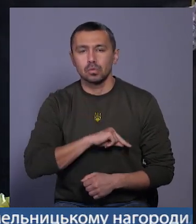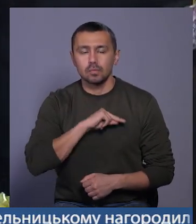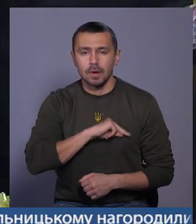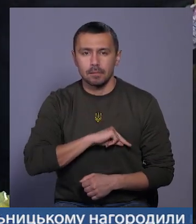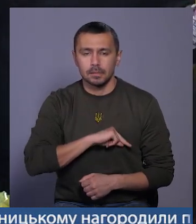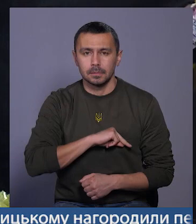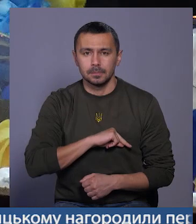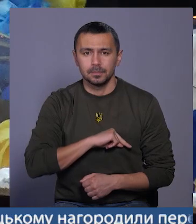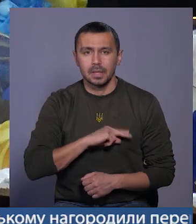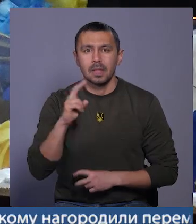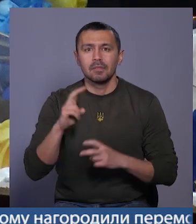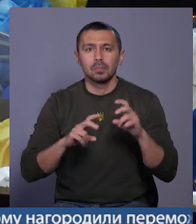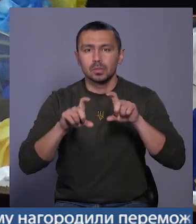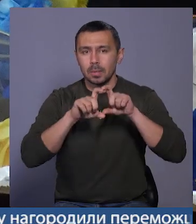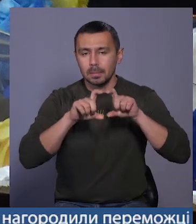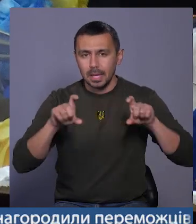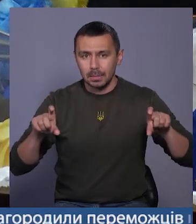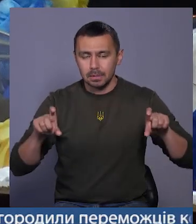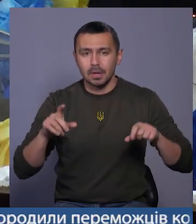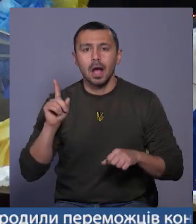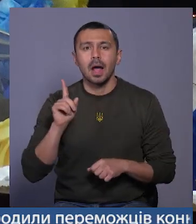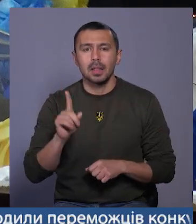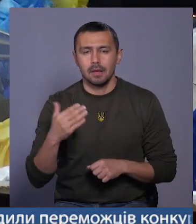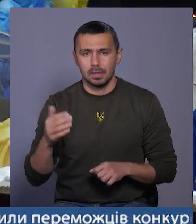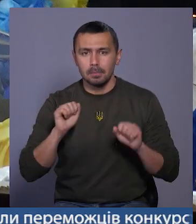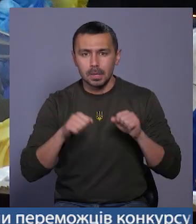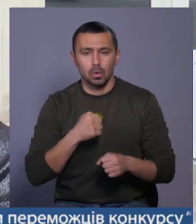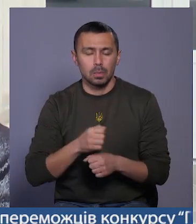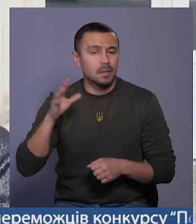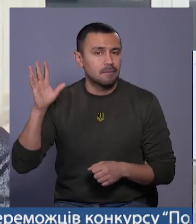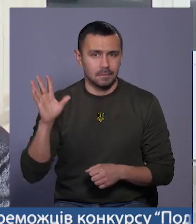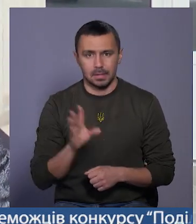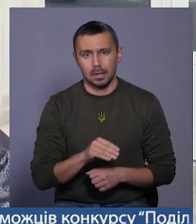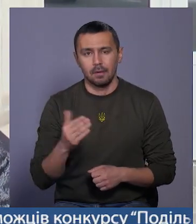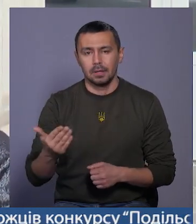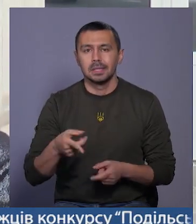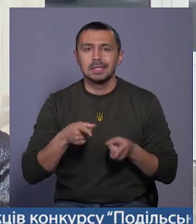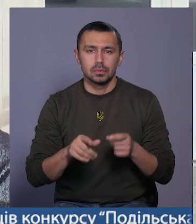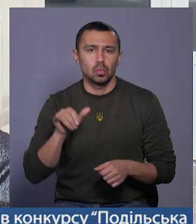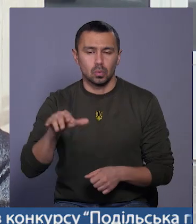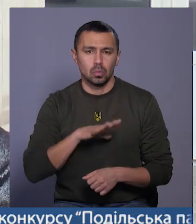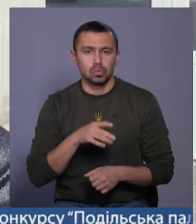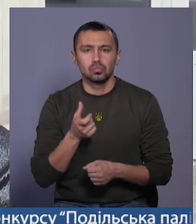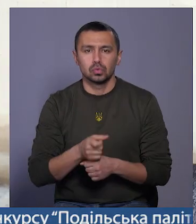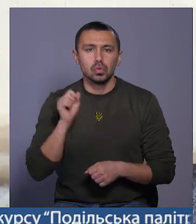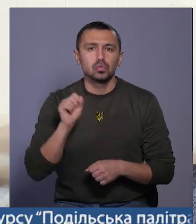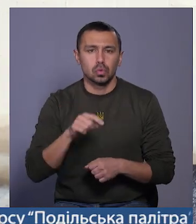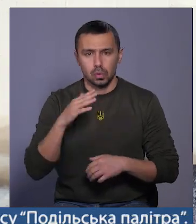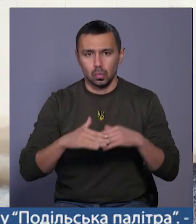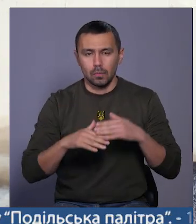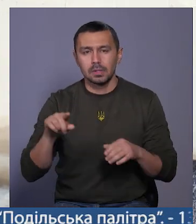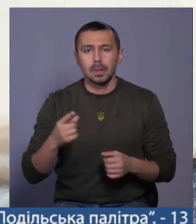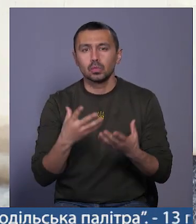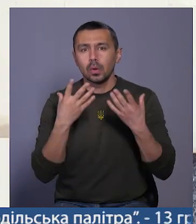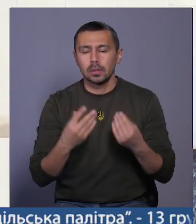на виробничому підприємстві, але він міг робити все. Він дійсно, в нього були дуже золоті руки. Він з